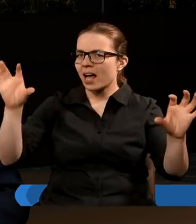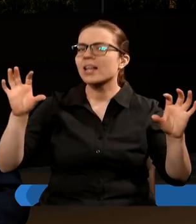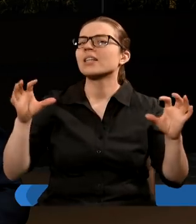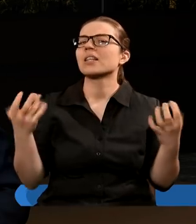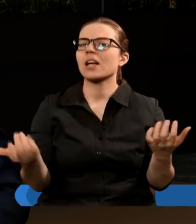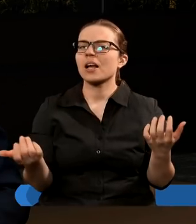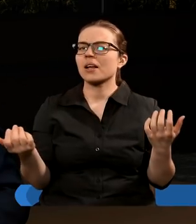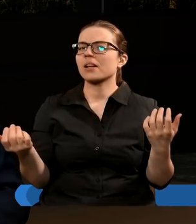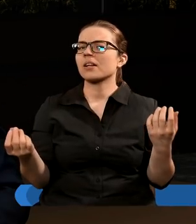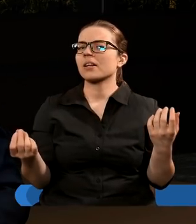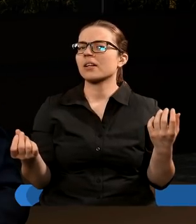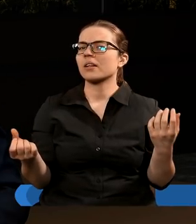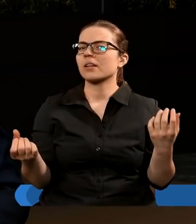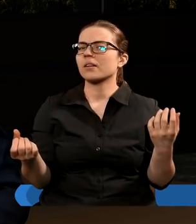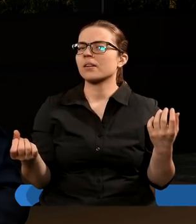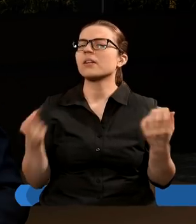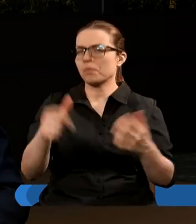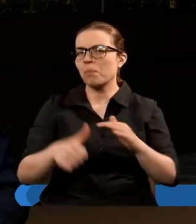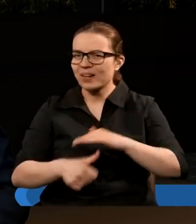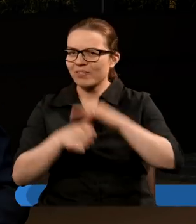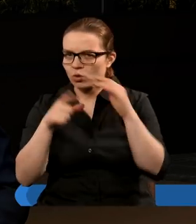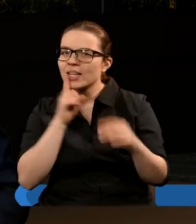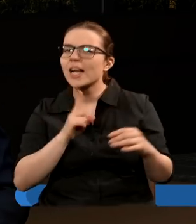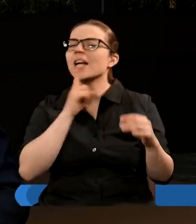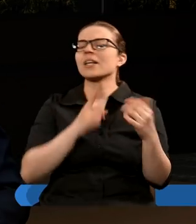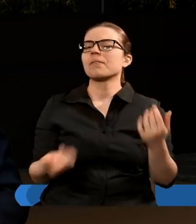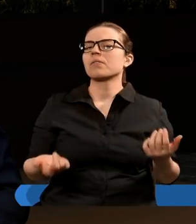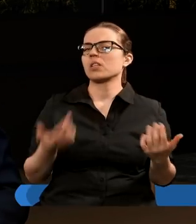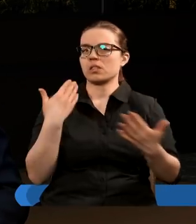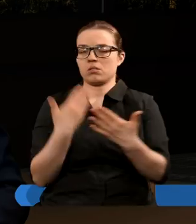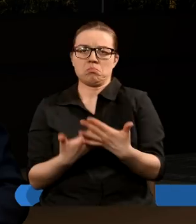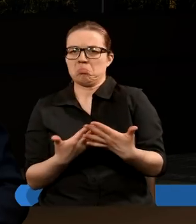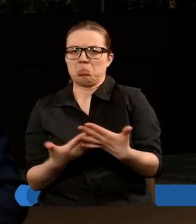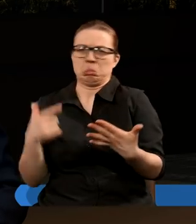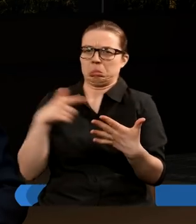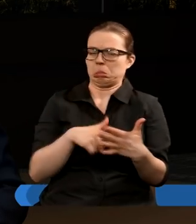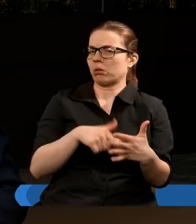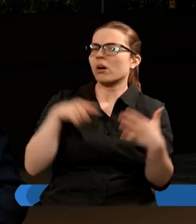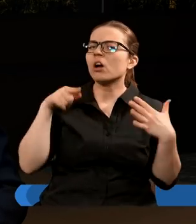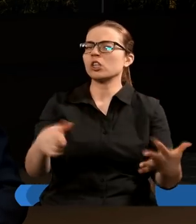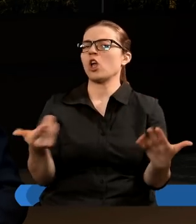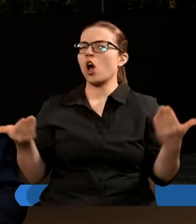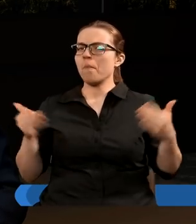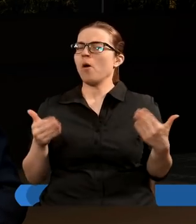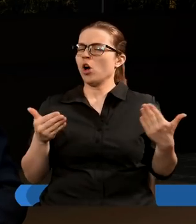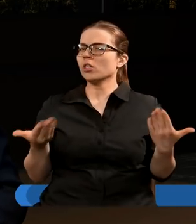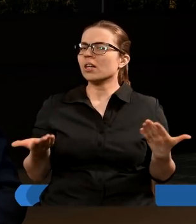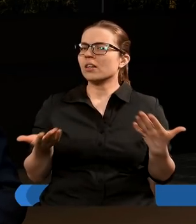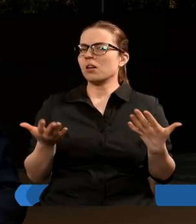kościoła katolickiego jako przywódcy religijnego, dlaczego właśnie powstaje pytanie, może to jest jakieś